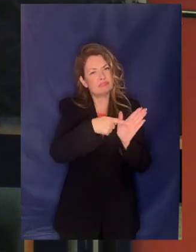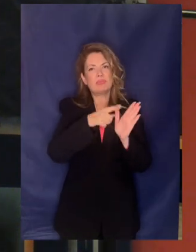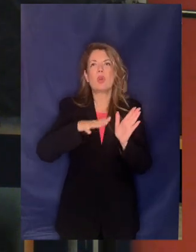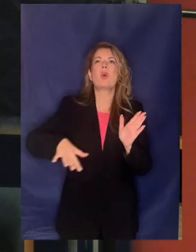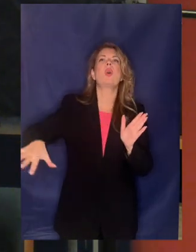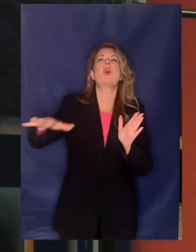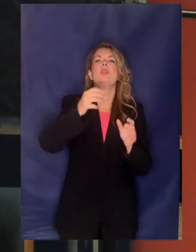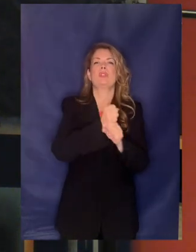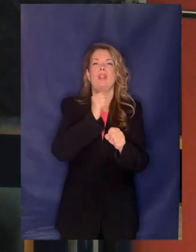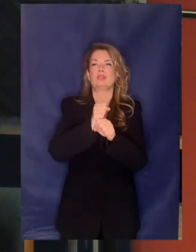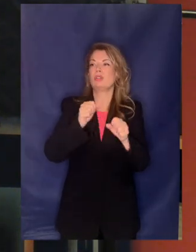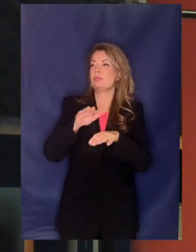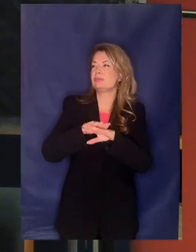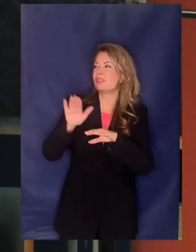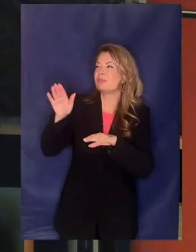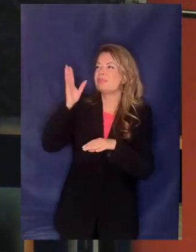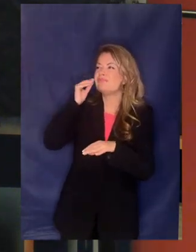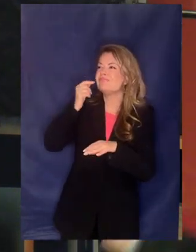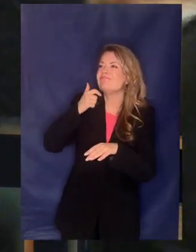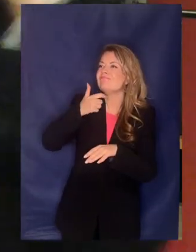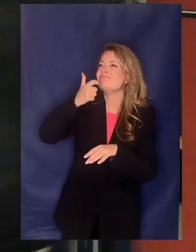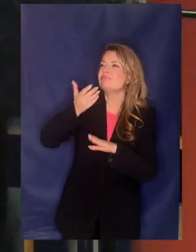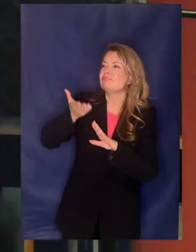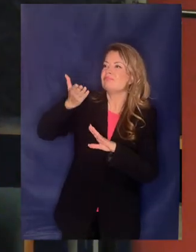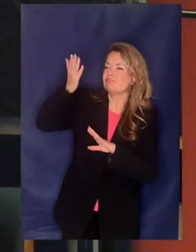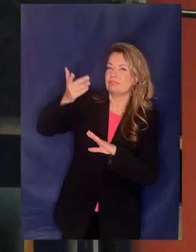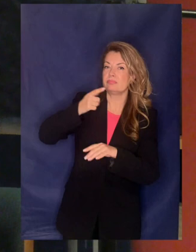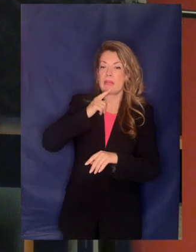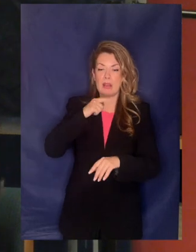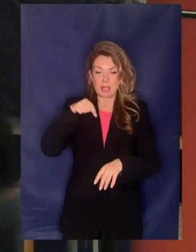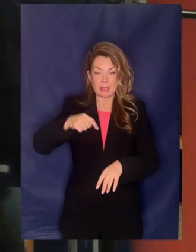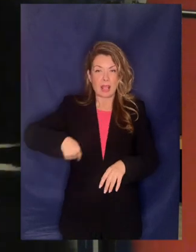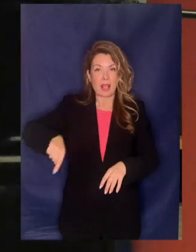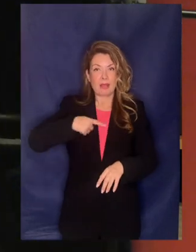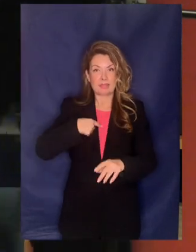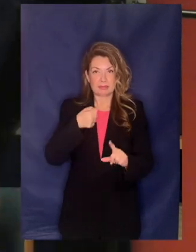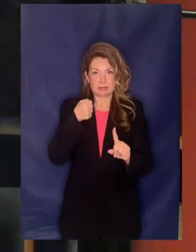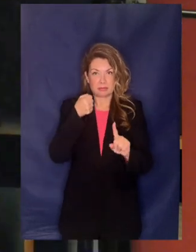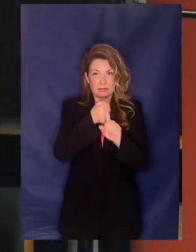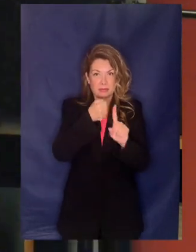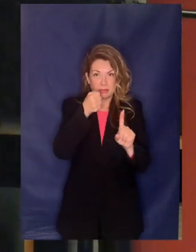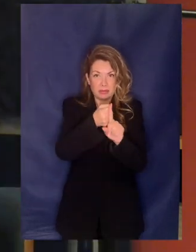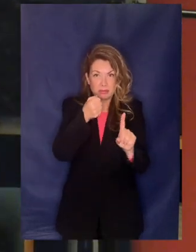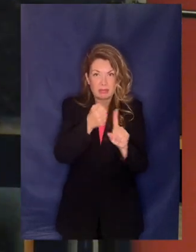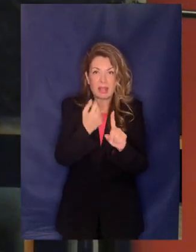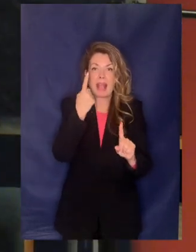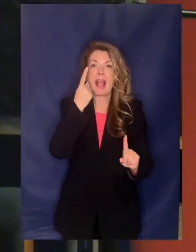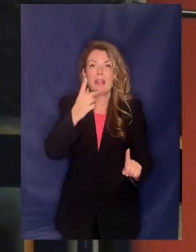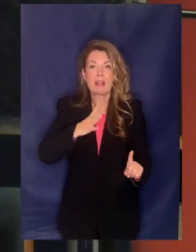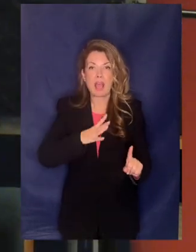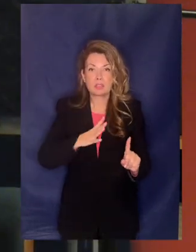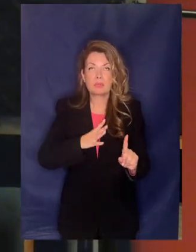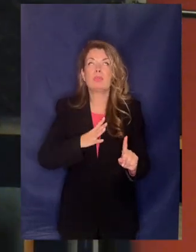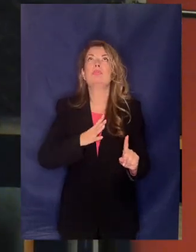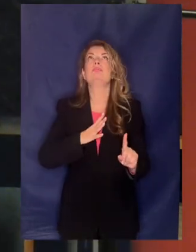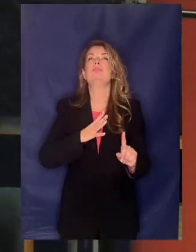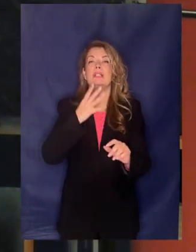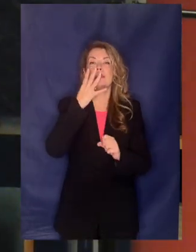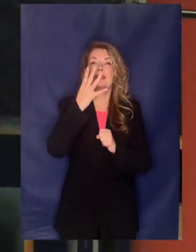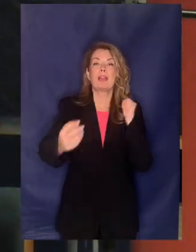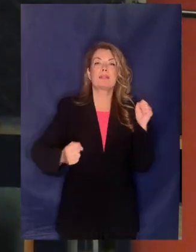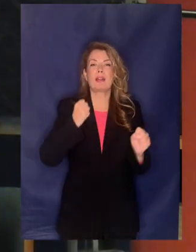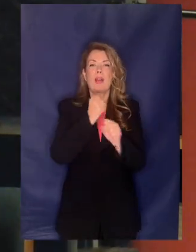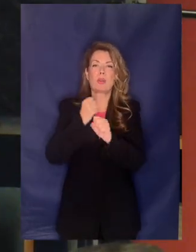αγώνας δεν είναι ατομικός αυτός που δίνουμε αυτός που δίνουμε τα τέσσερα τελευταία χρόνια